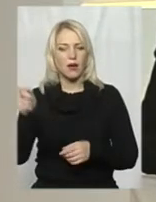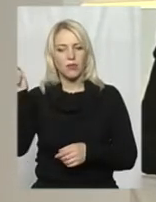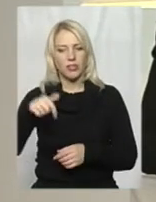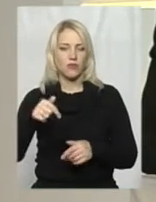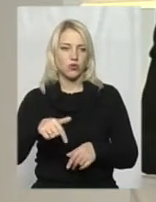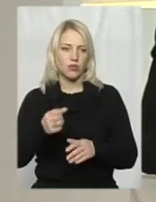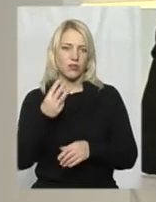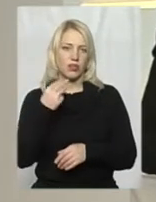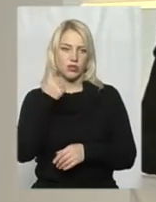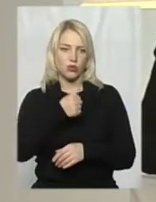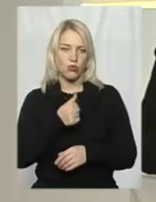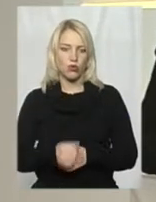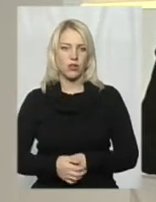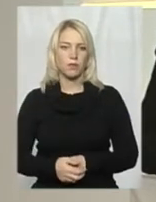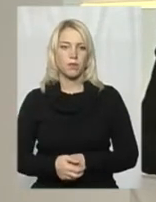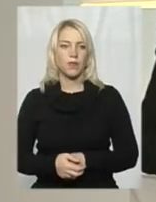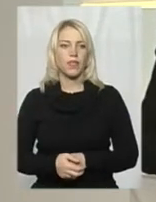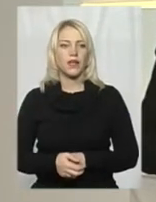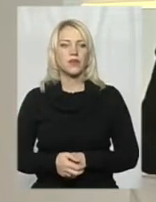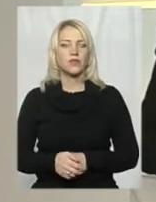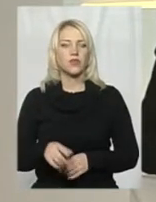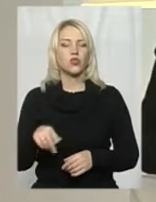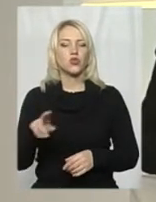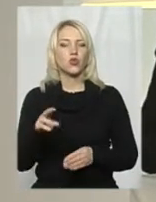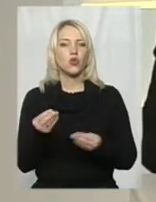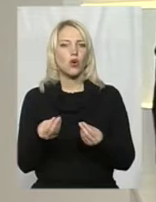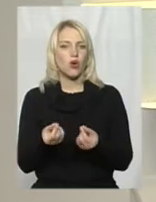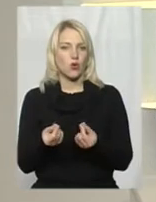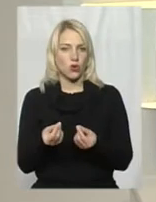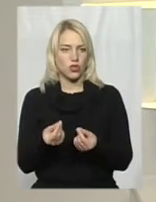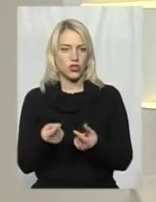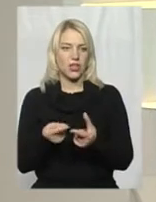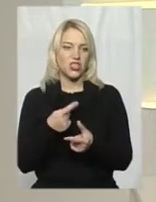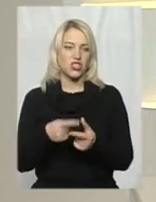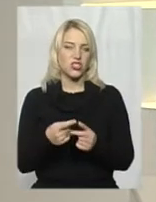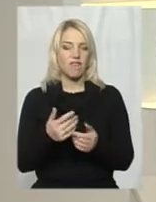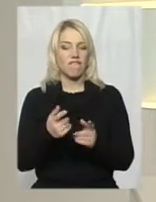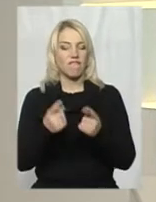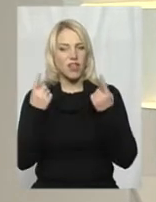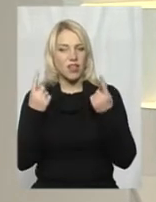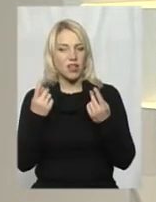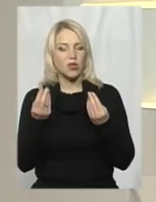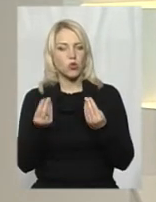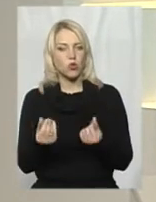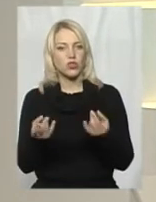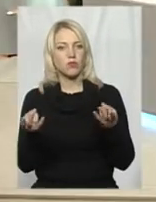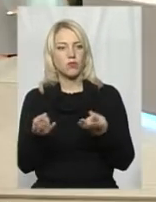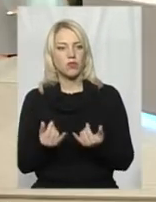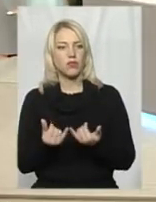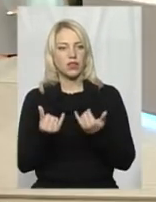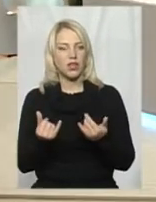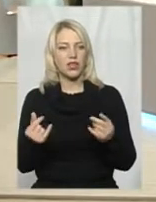До речі, на рахунок грошей, чи великі кошти потрібні для